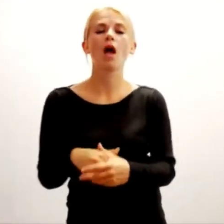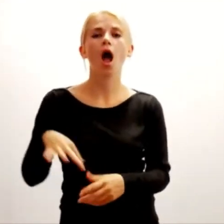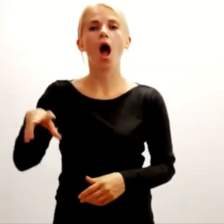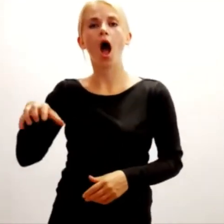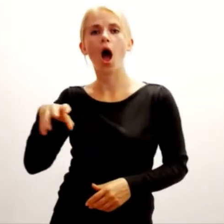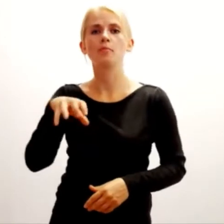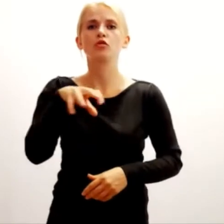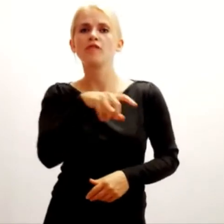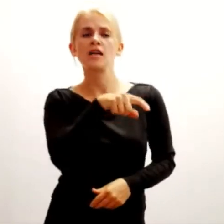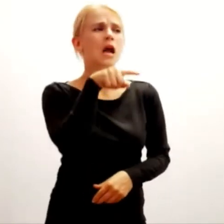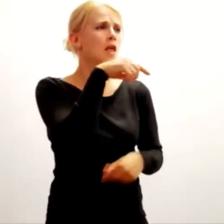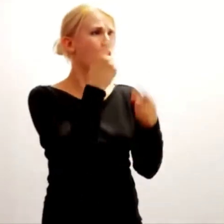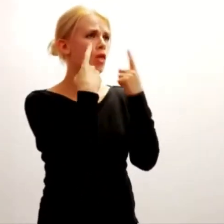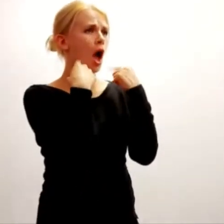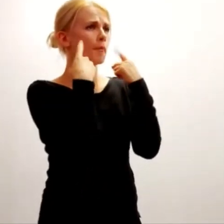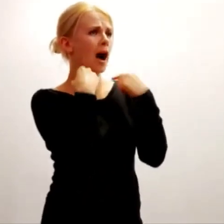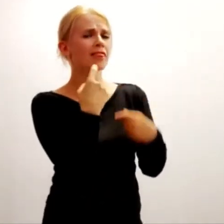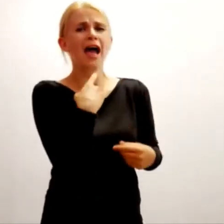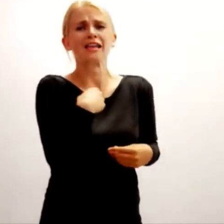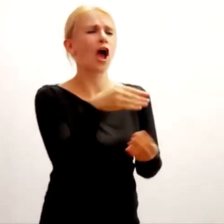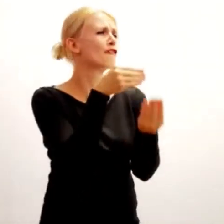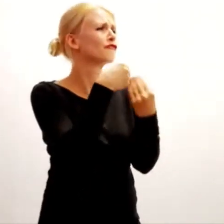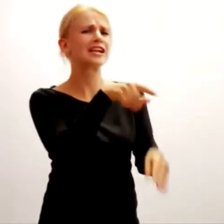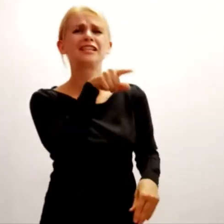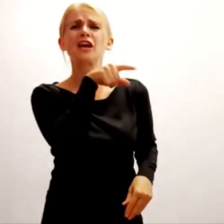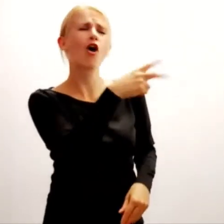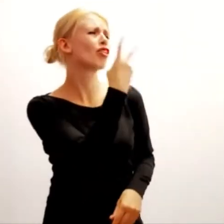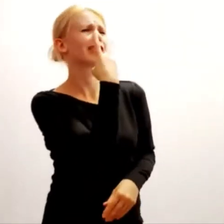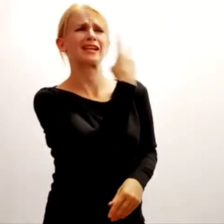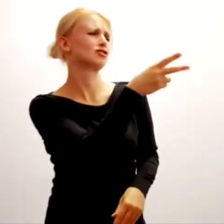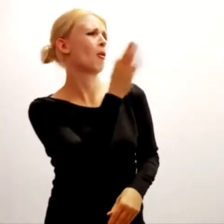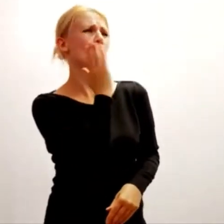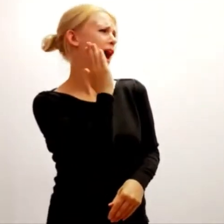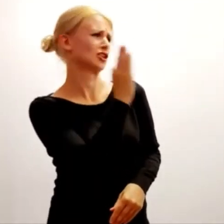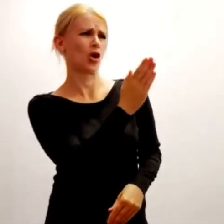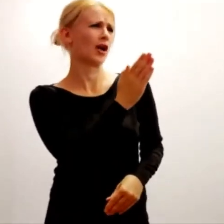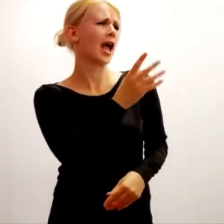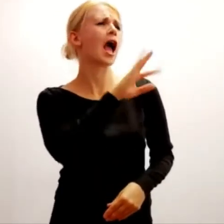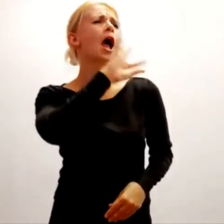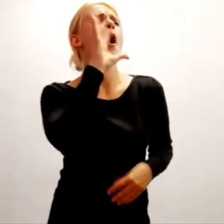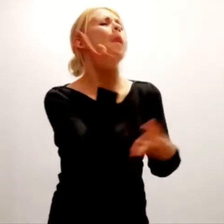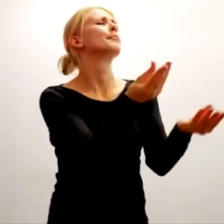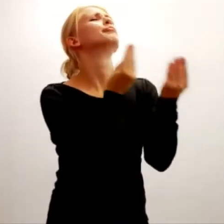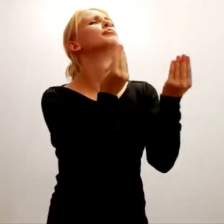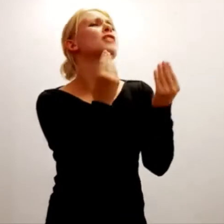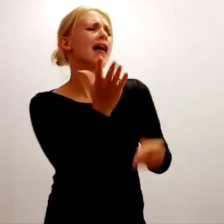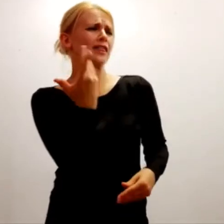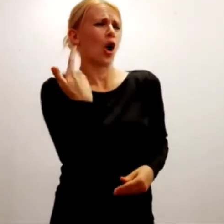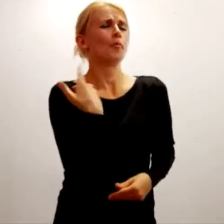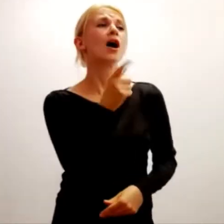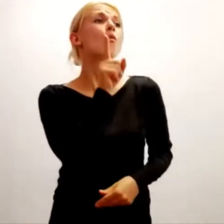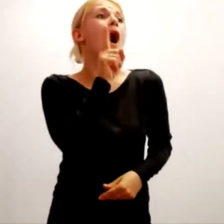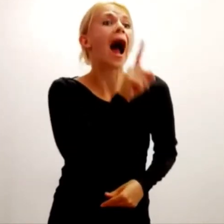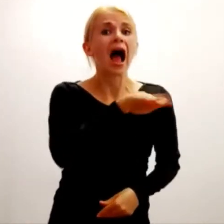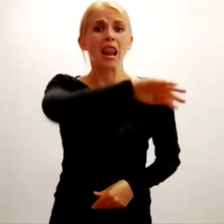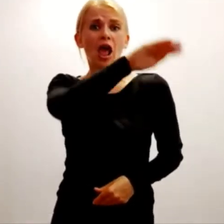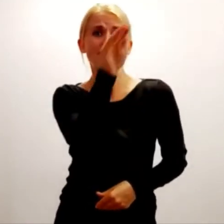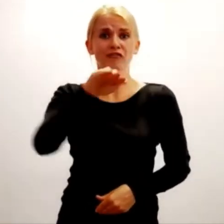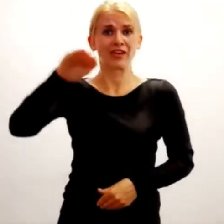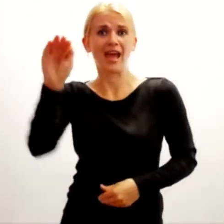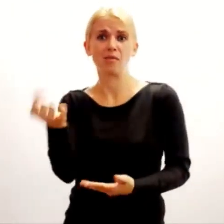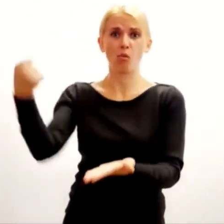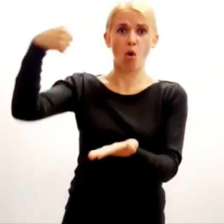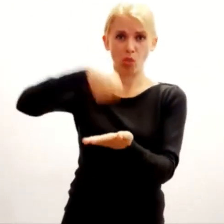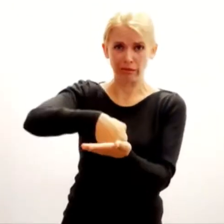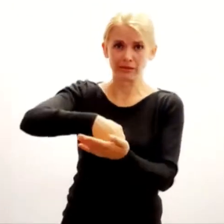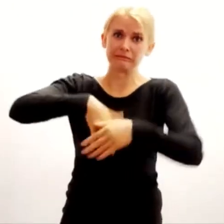A mróweczka w kącie płacze Już go więcej nie zobaczę Taki był przystojny cały Lecz wielbłądy